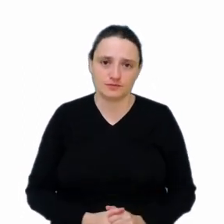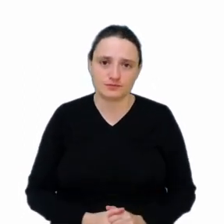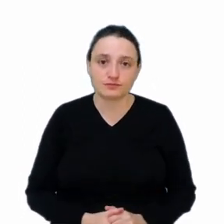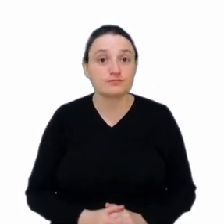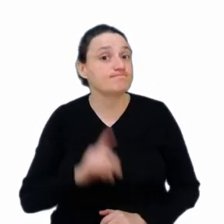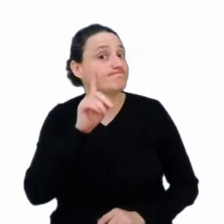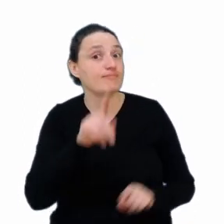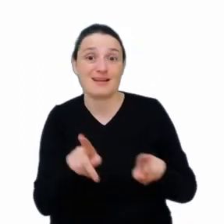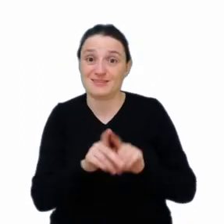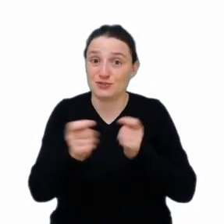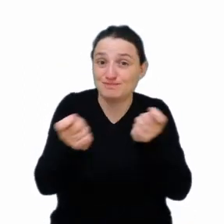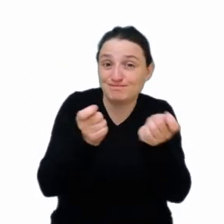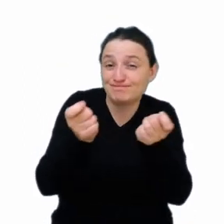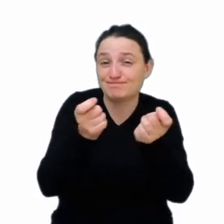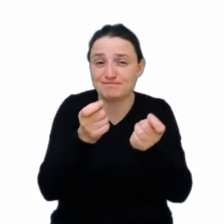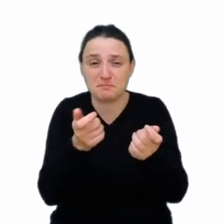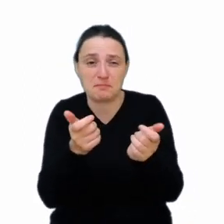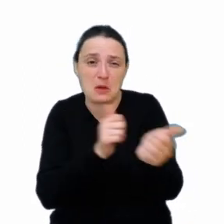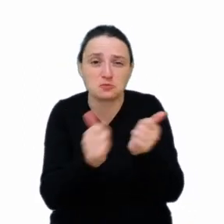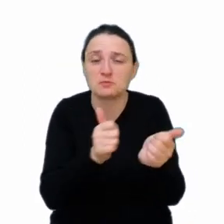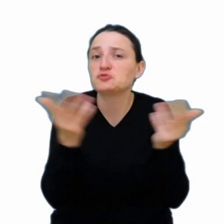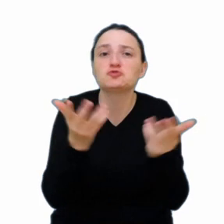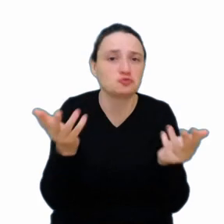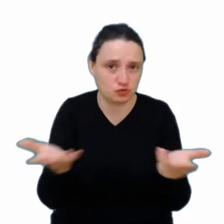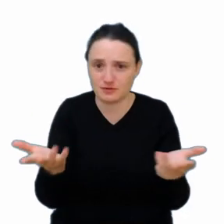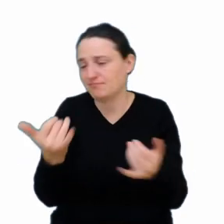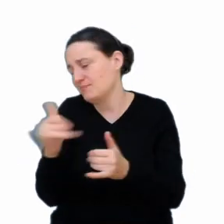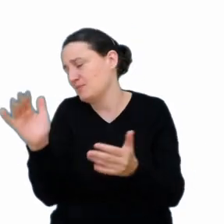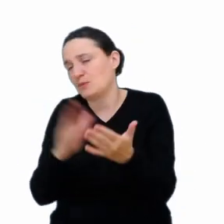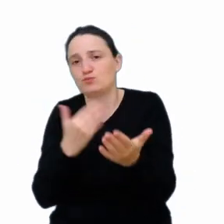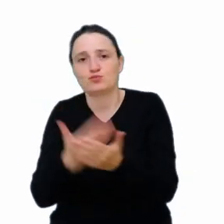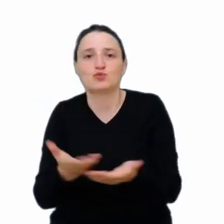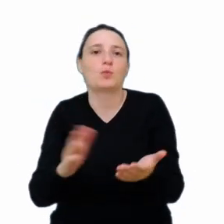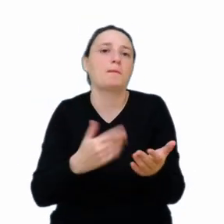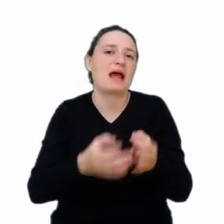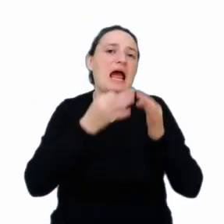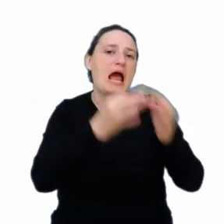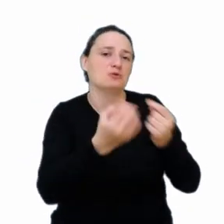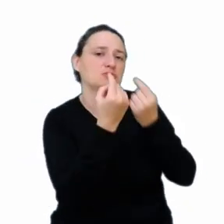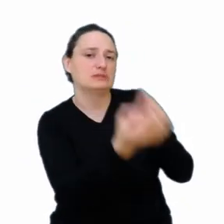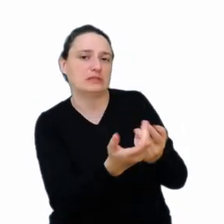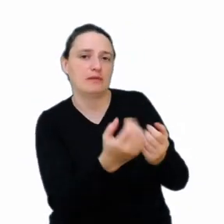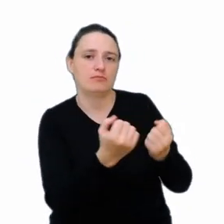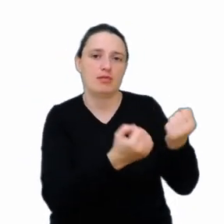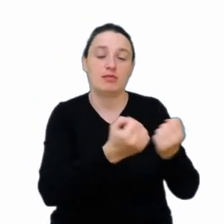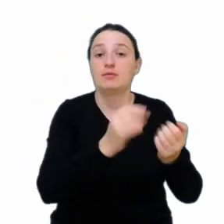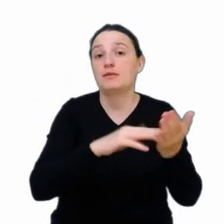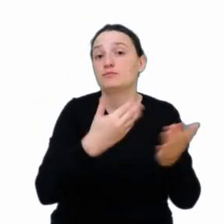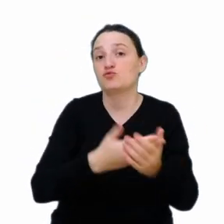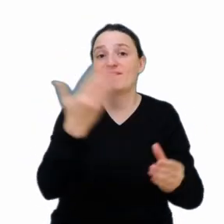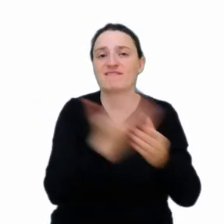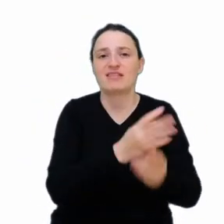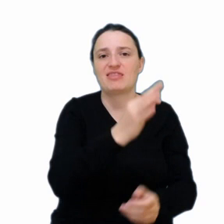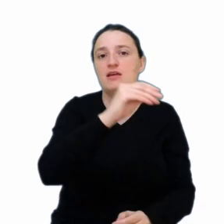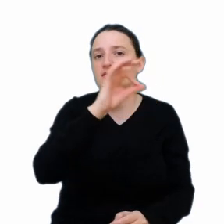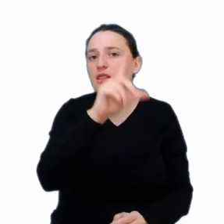automatykę znaleźć w innych przykładach, jak pojazdy autonomiczne. No znowu, Tesla nas bardzo